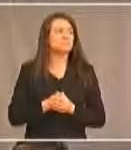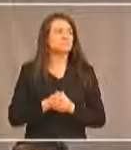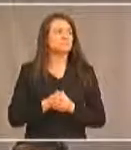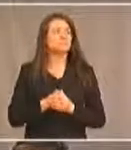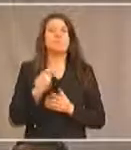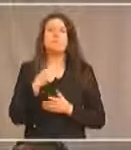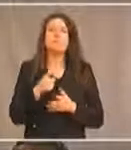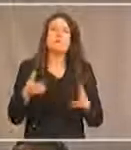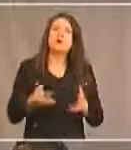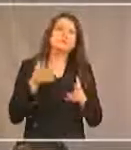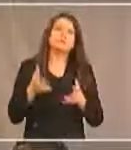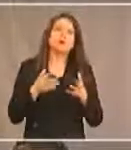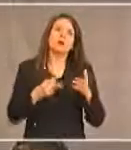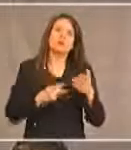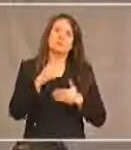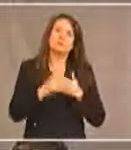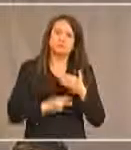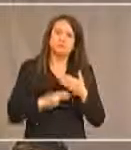pour favoriser l'accès au programme